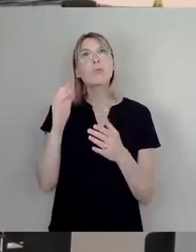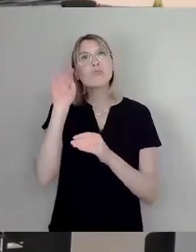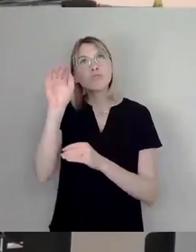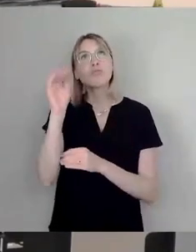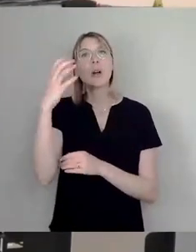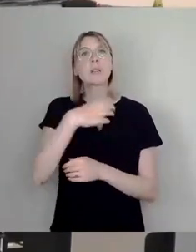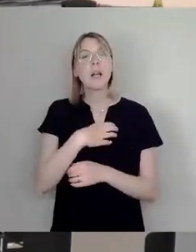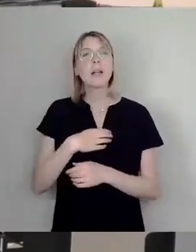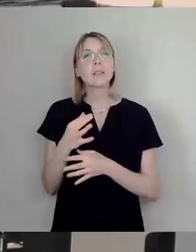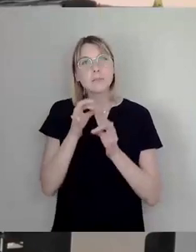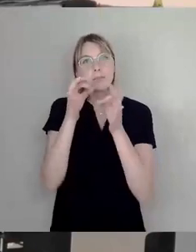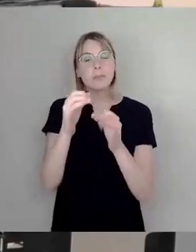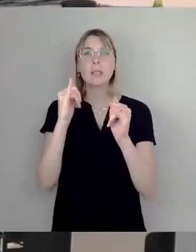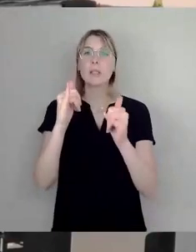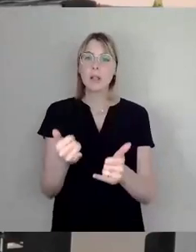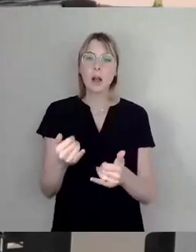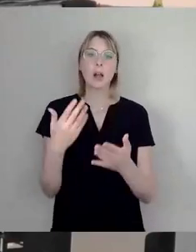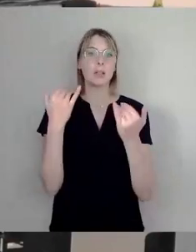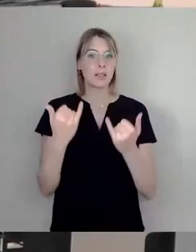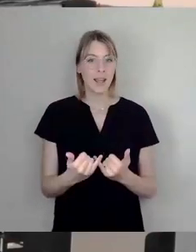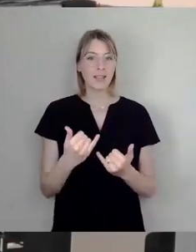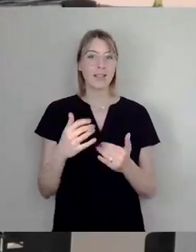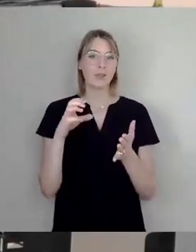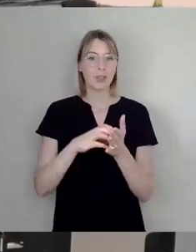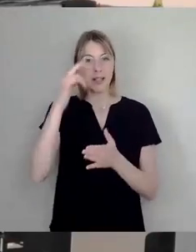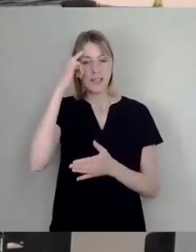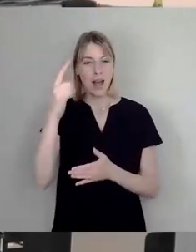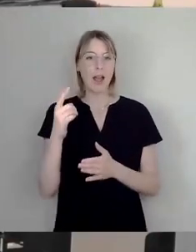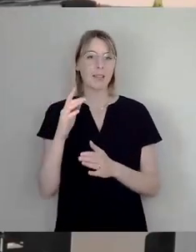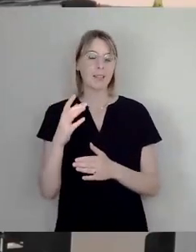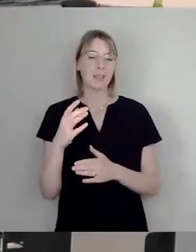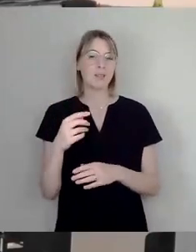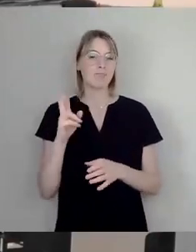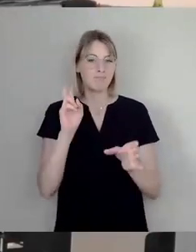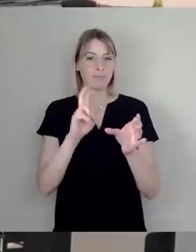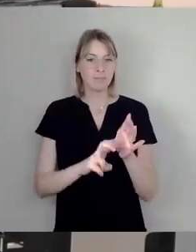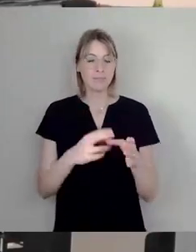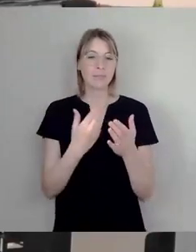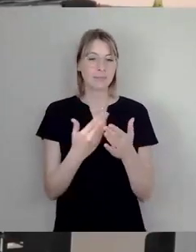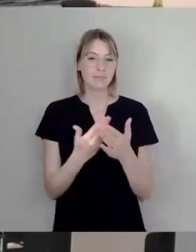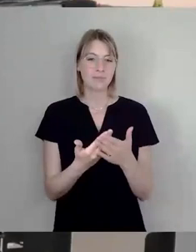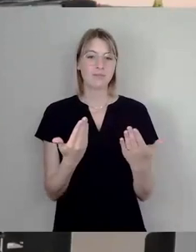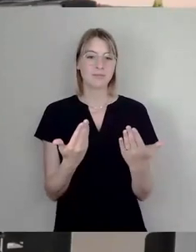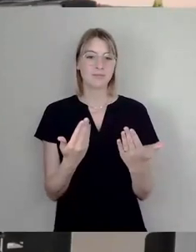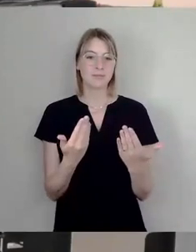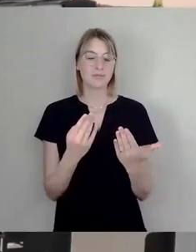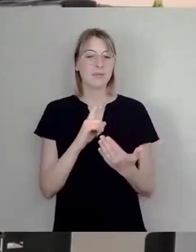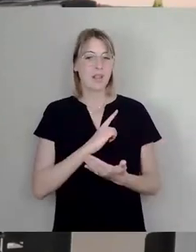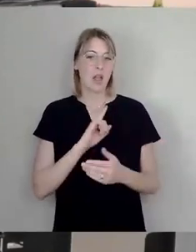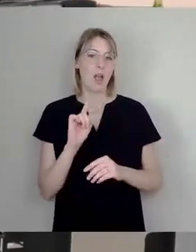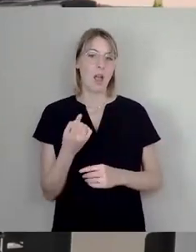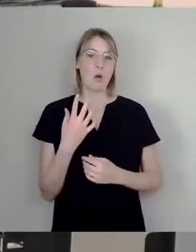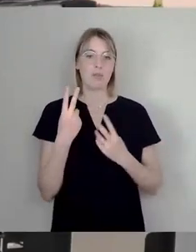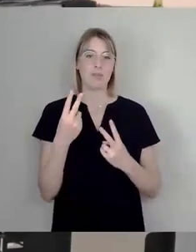meinem Stadtratsmandat die Stadt auch irgendwie durchgespielt. Aber jedenfalls, so